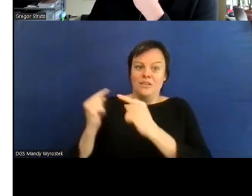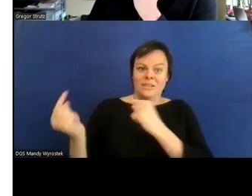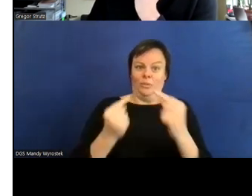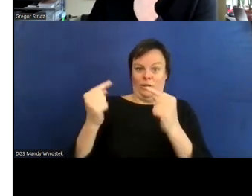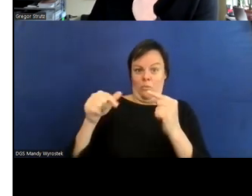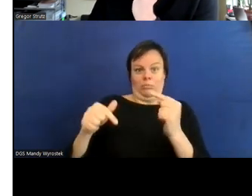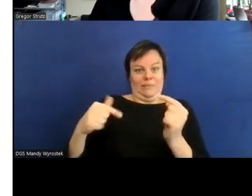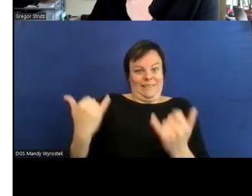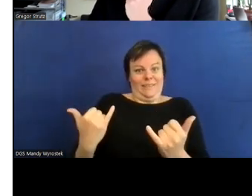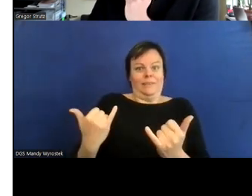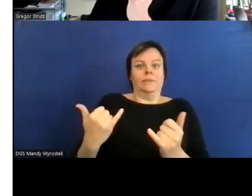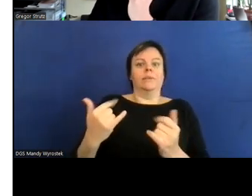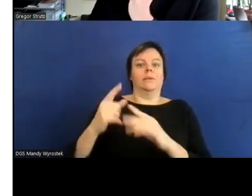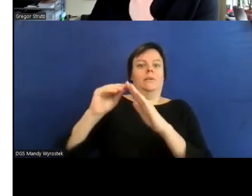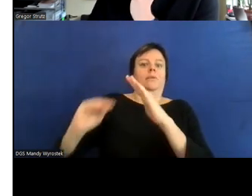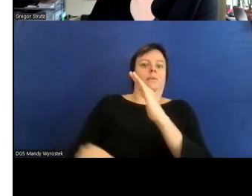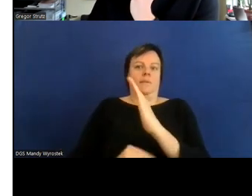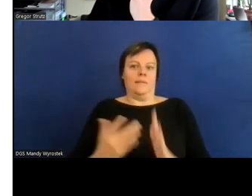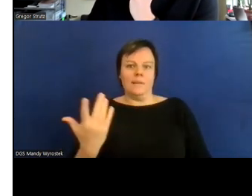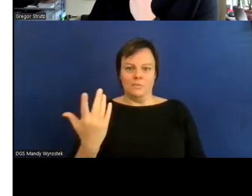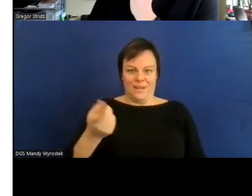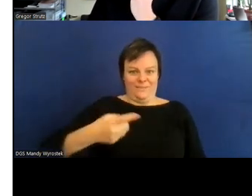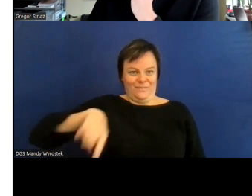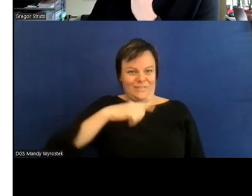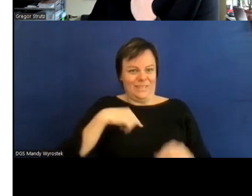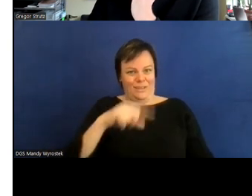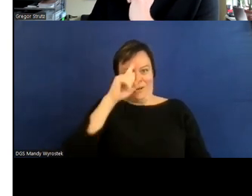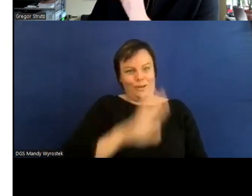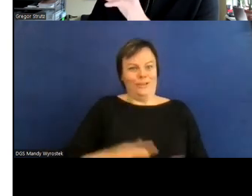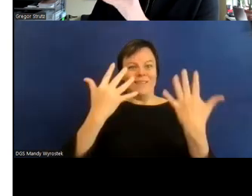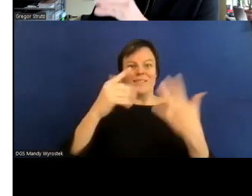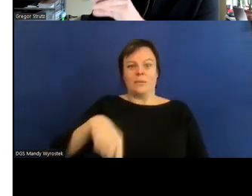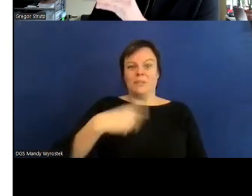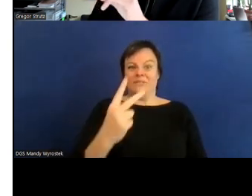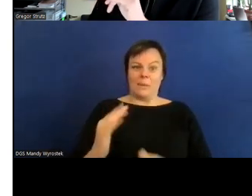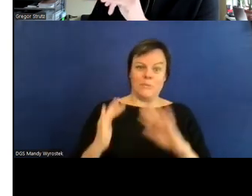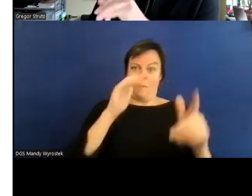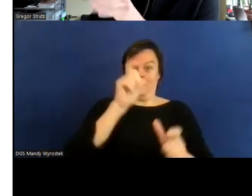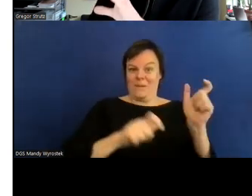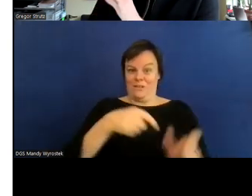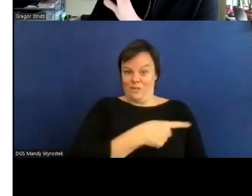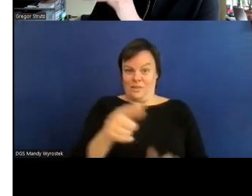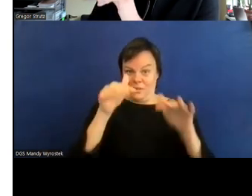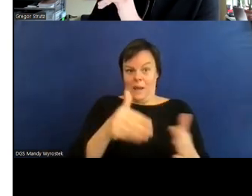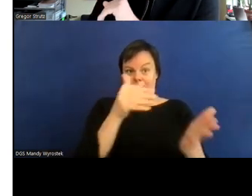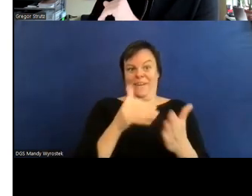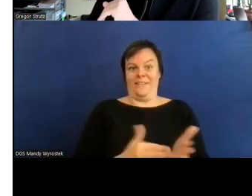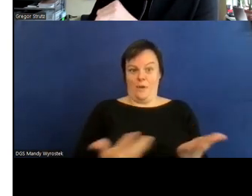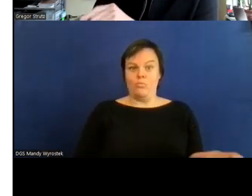eine amtlich anerkannte behinderung haben und wenn wir aber über tatsächlich menschen mit